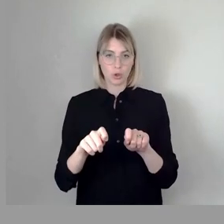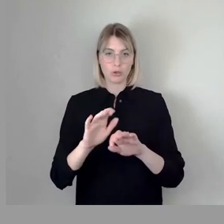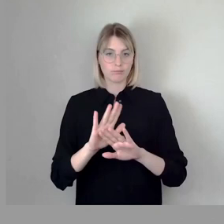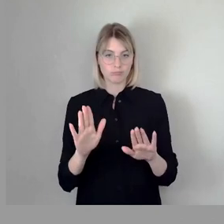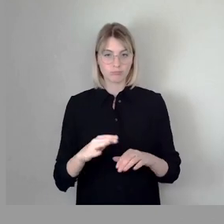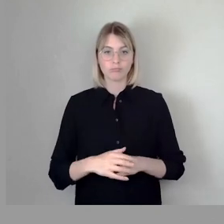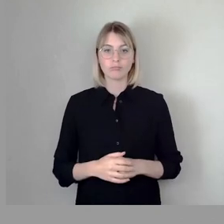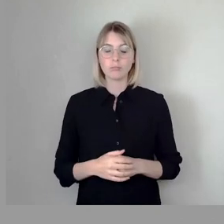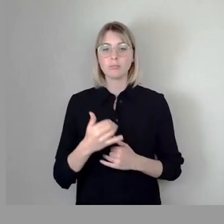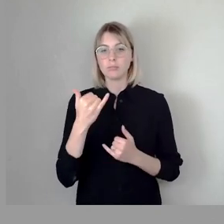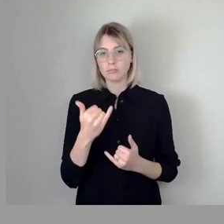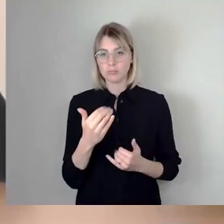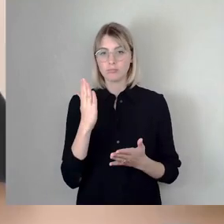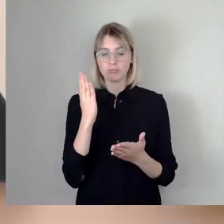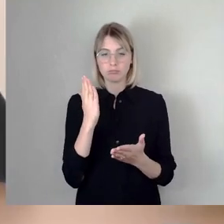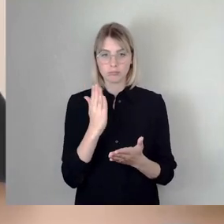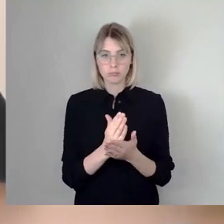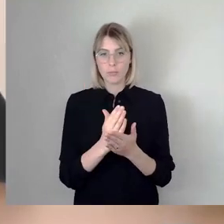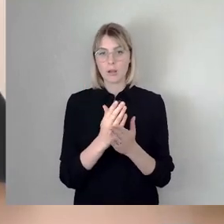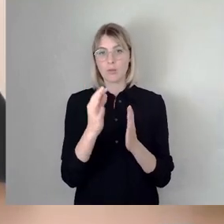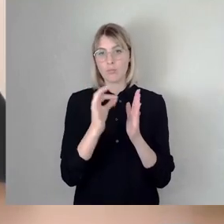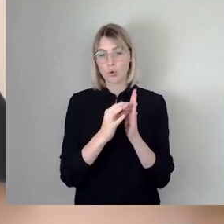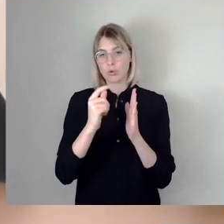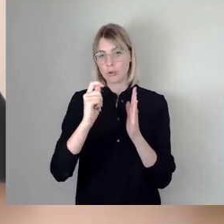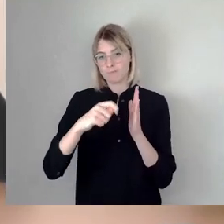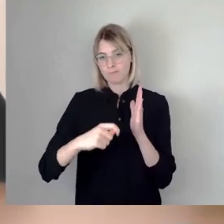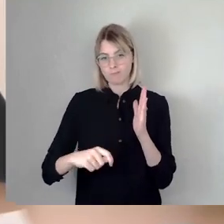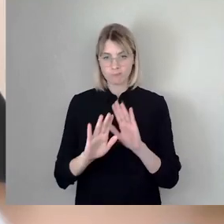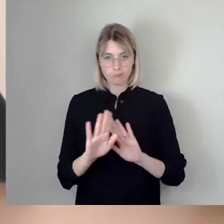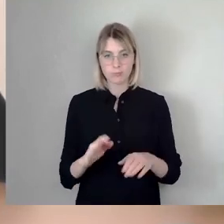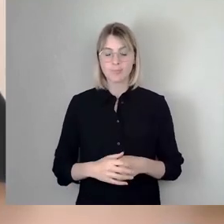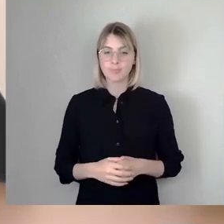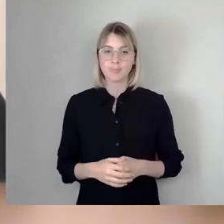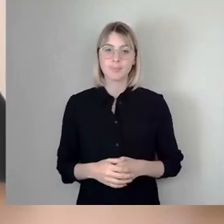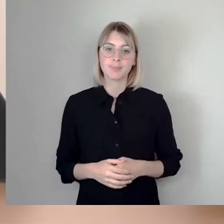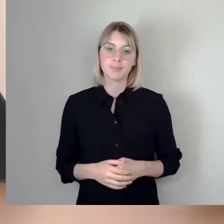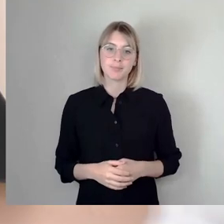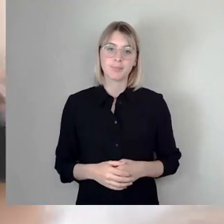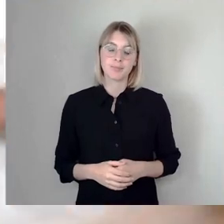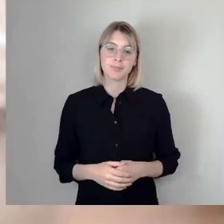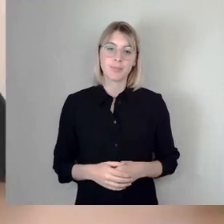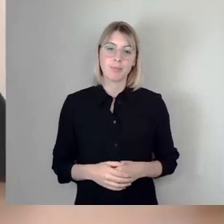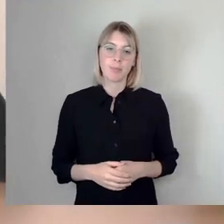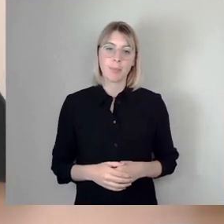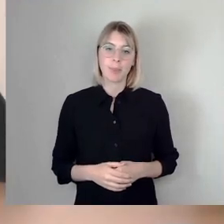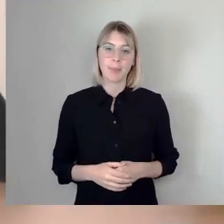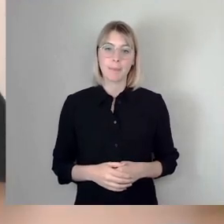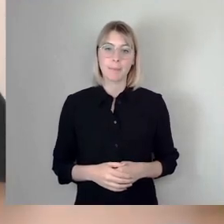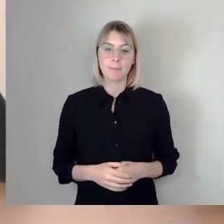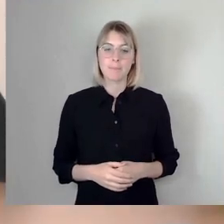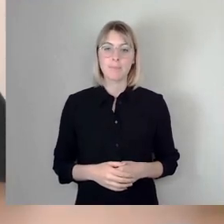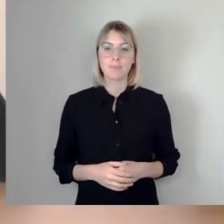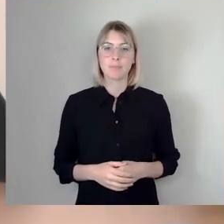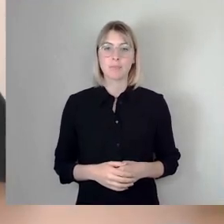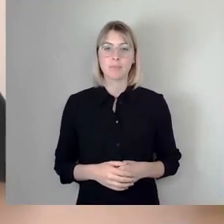durch diesen Punkt insgesamt durch. So, das führt uns zum